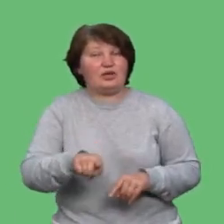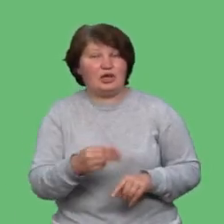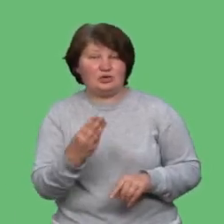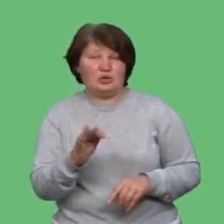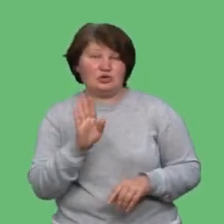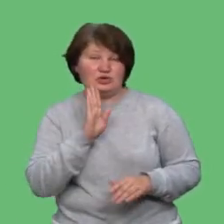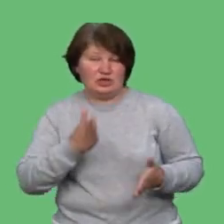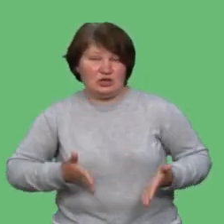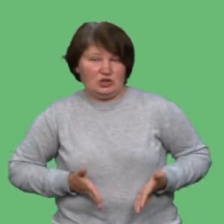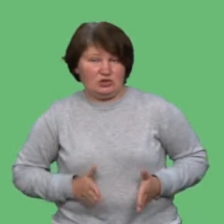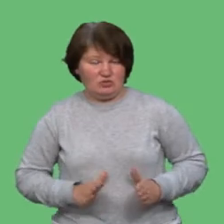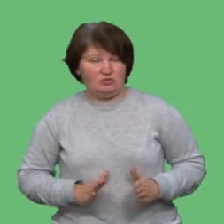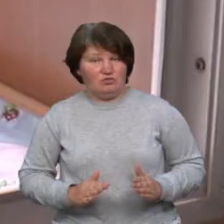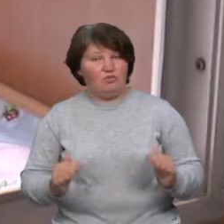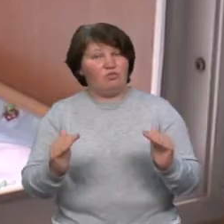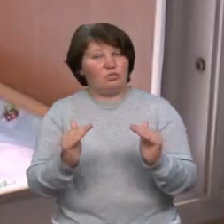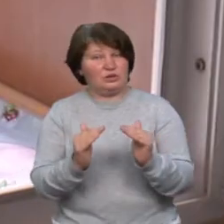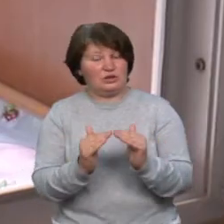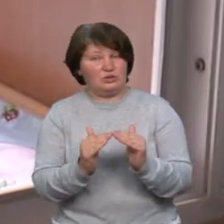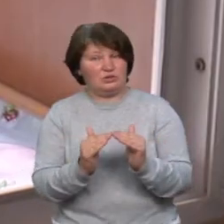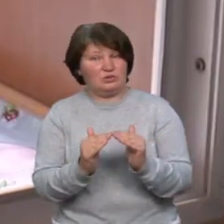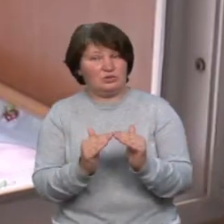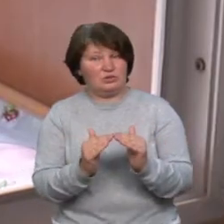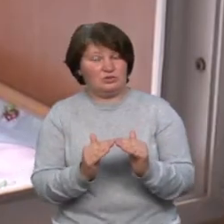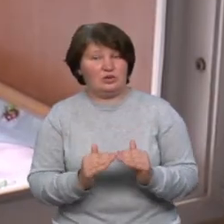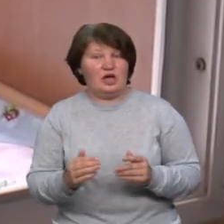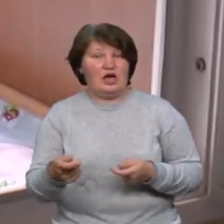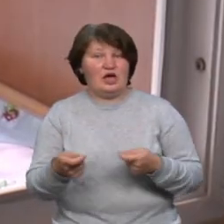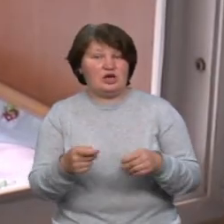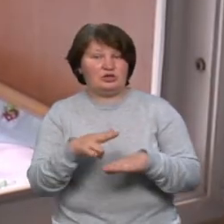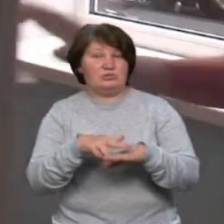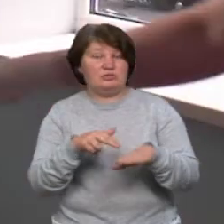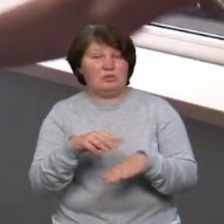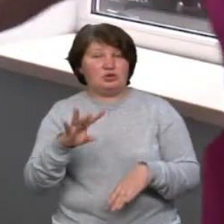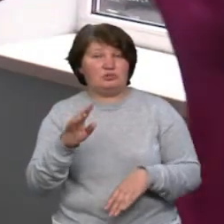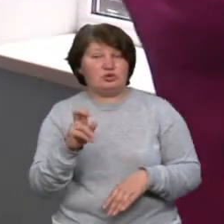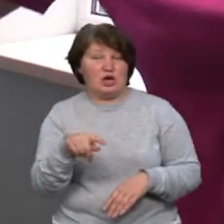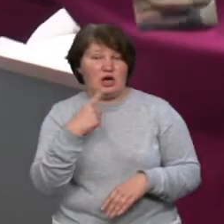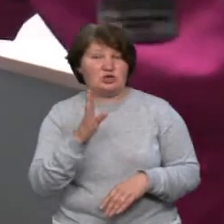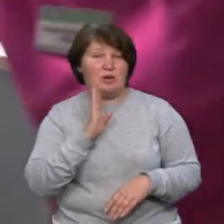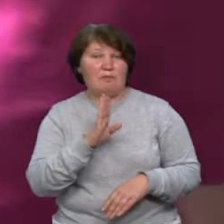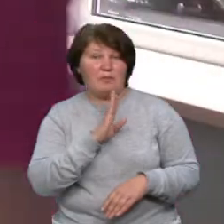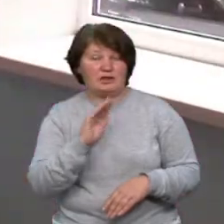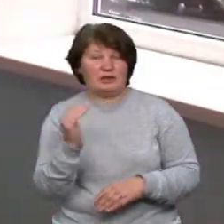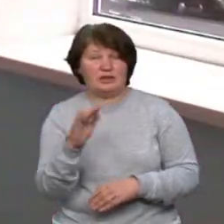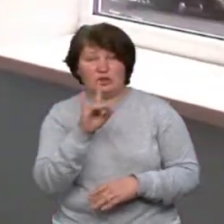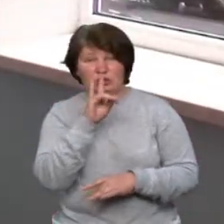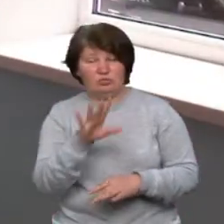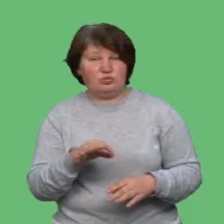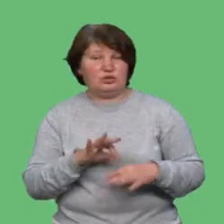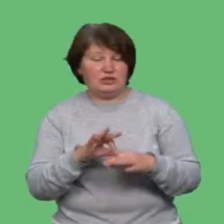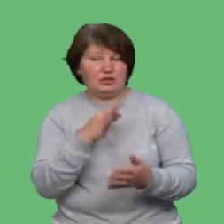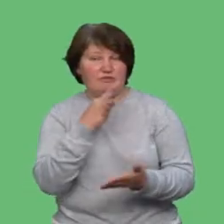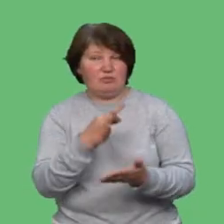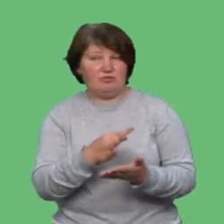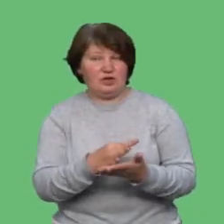народжувала дитину в пологому будинку. Речниця обласної поліції Христина Максимчак каже, що мати дитини не буде нести відповідальності.